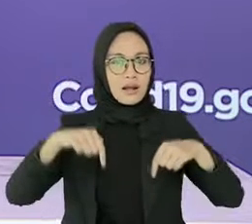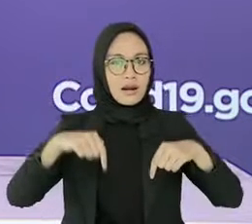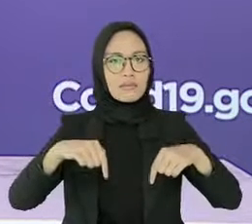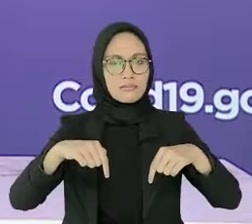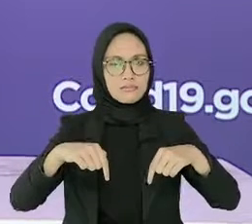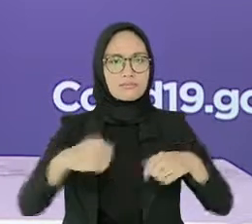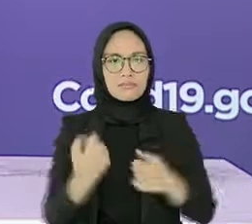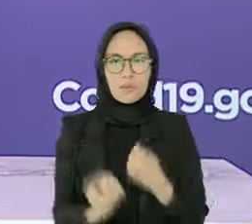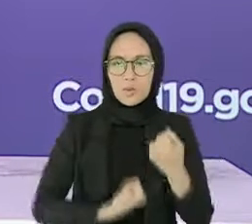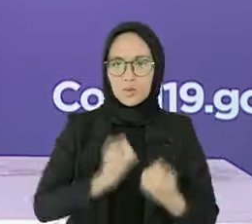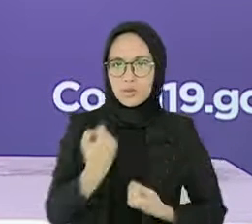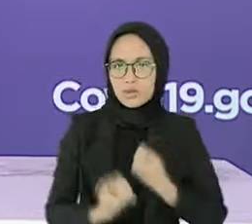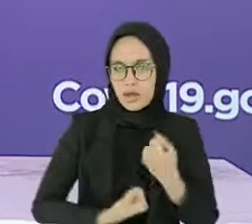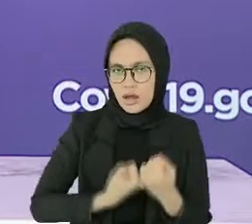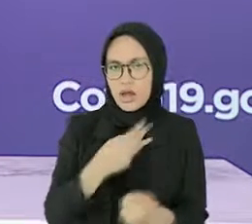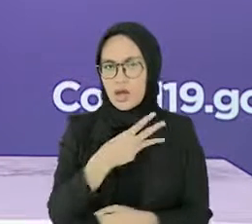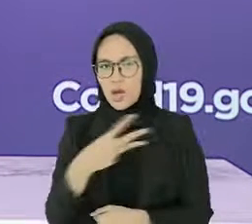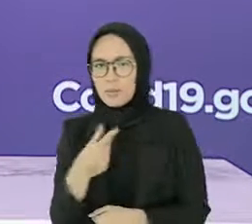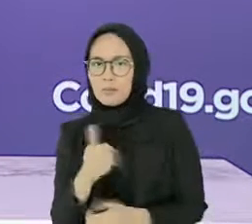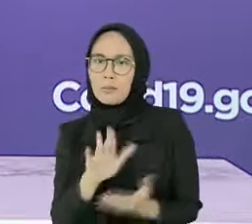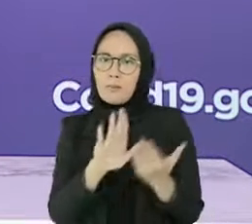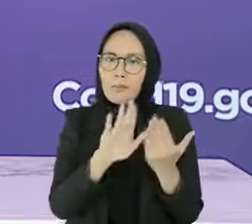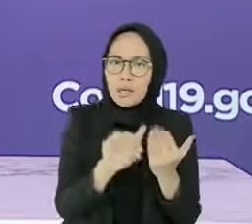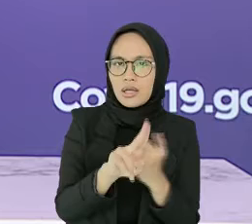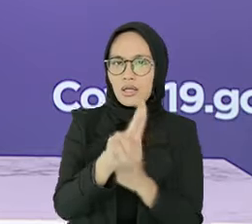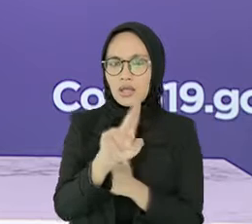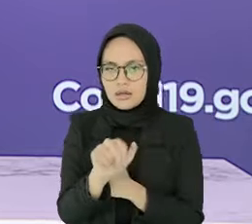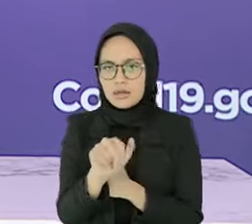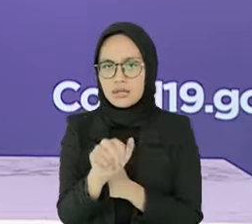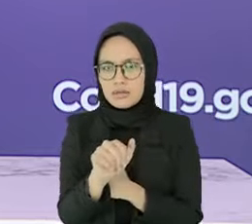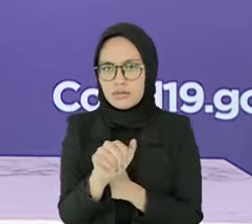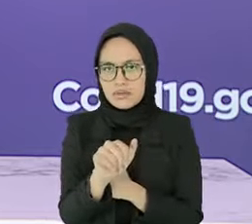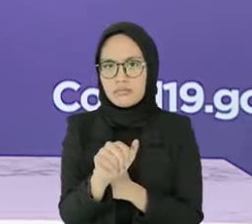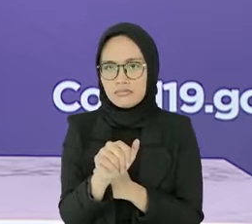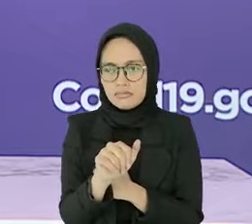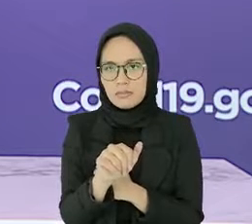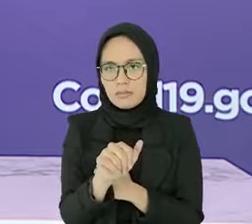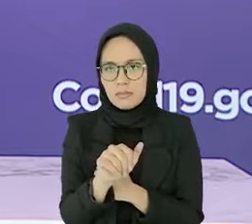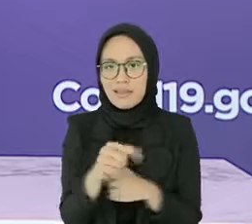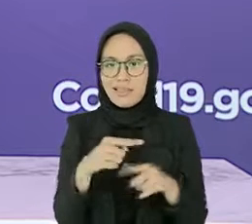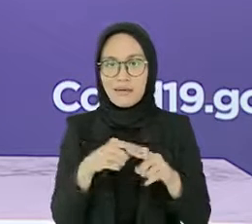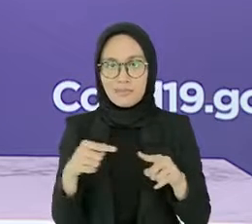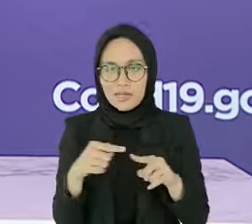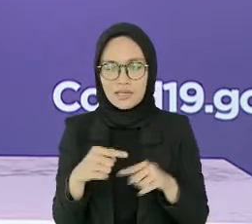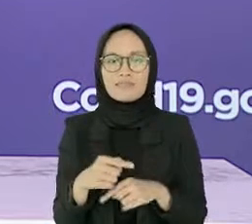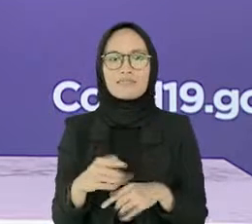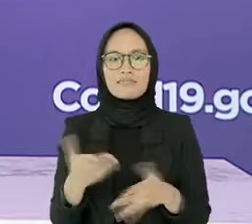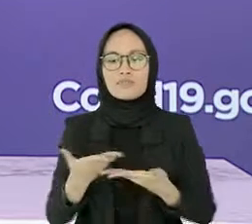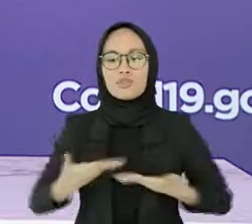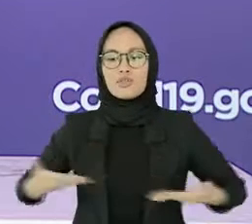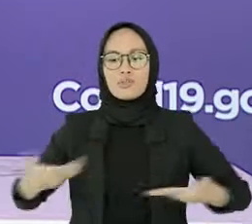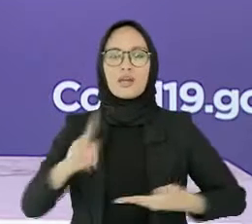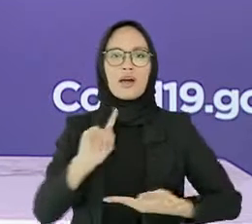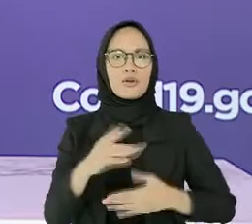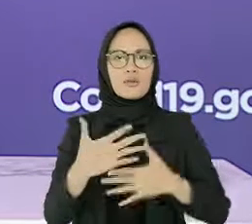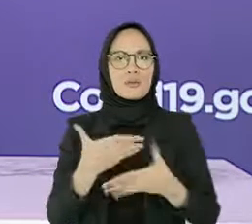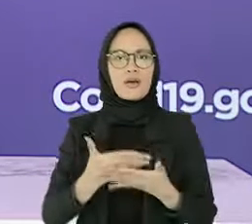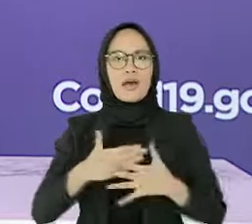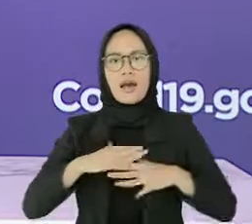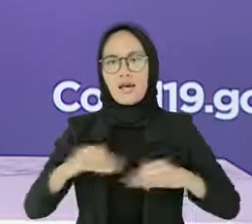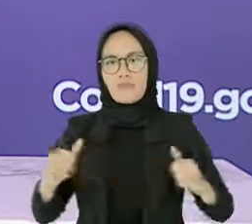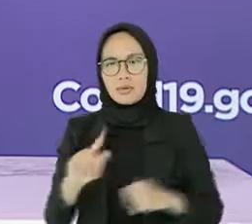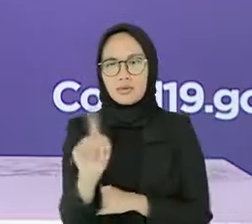berupaya melakukan pemulihan ekonomi, keamanan dan kesehatan masyarakat Indonesia harus tetap menjadi prioritas